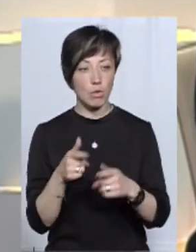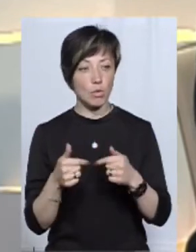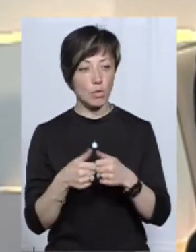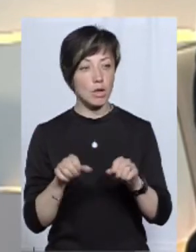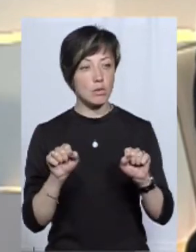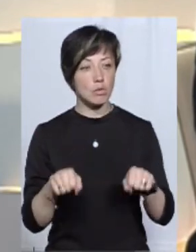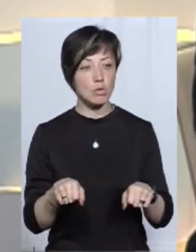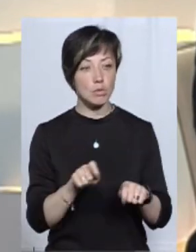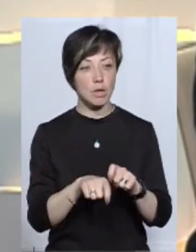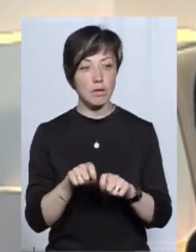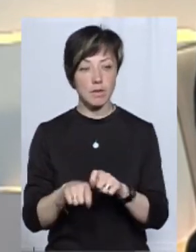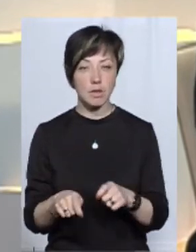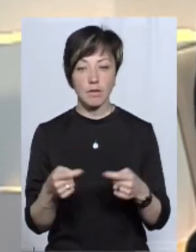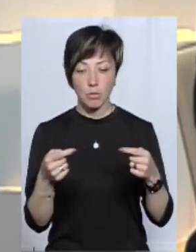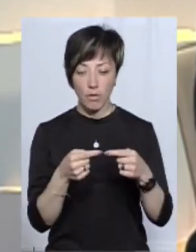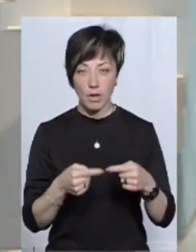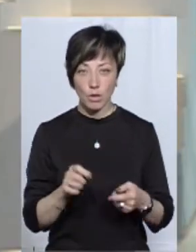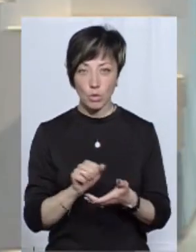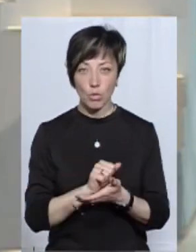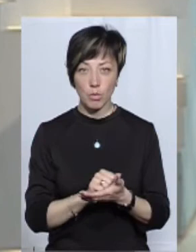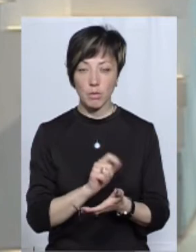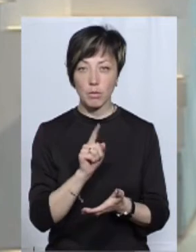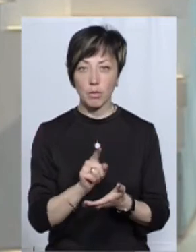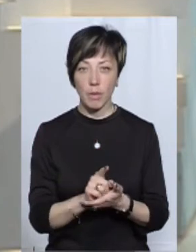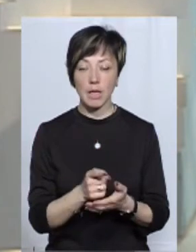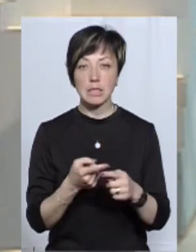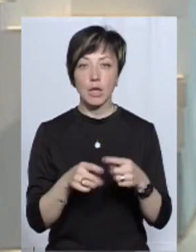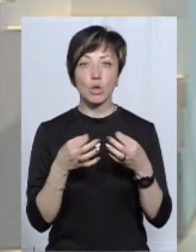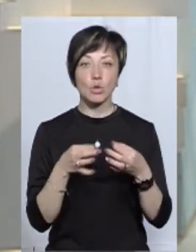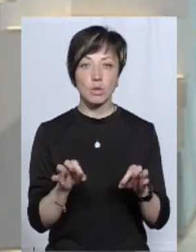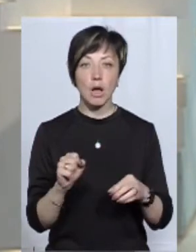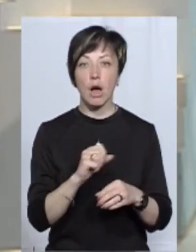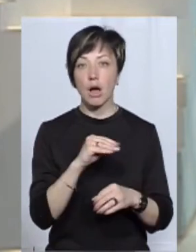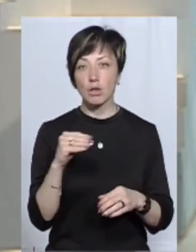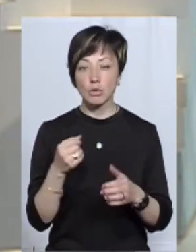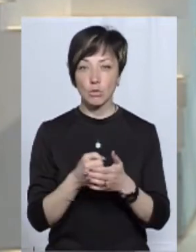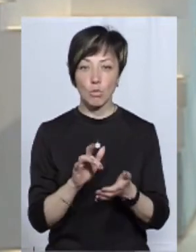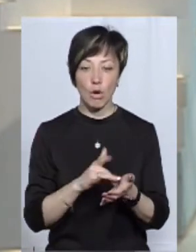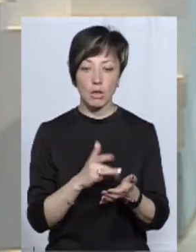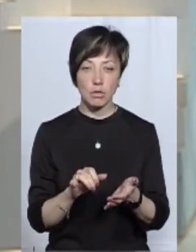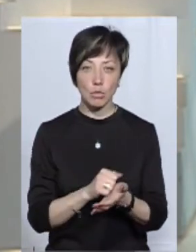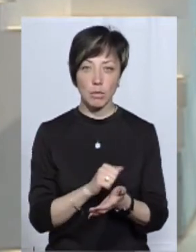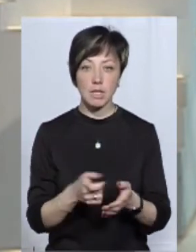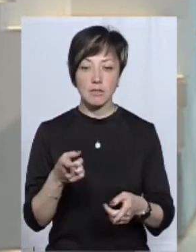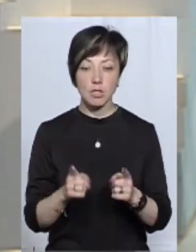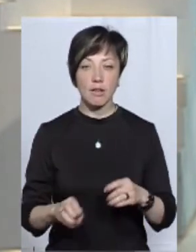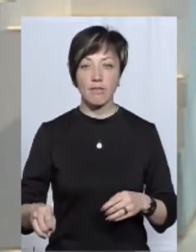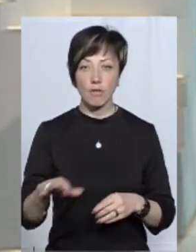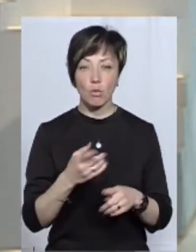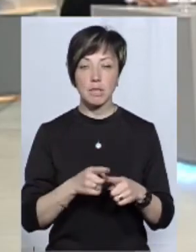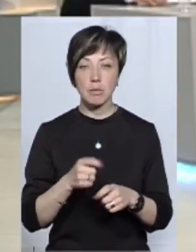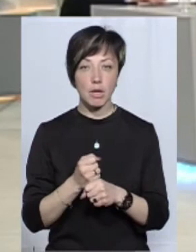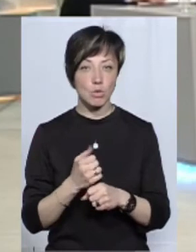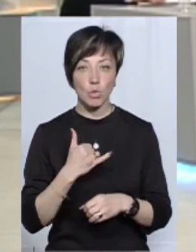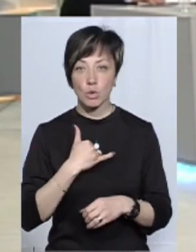перевірити відповідні документи. Тобто, це доступ аж до бухгалтерських всіх документів. Звичайно, в Європі це